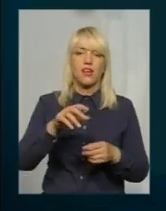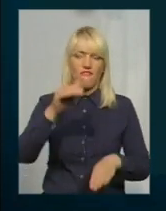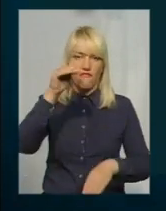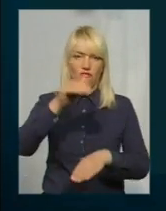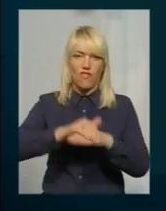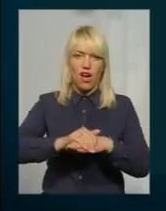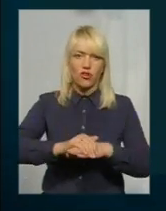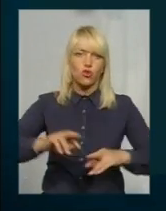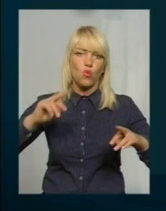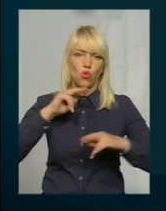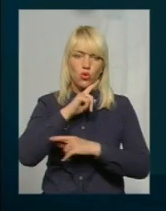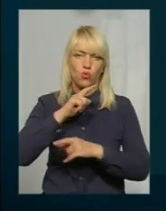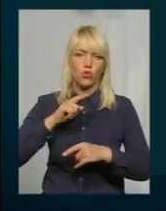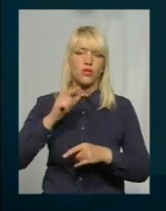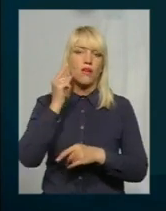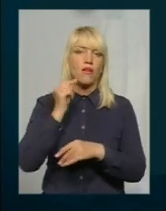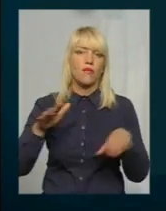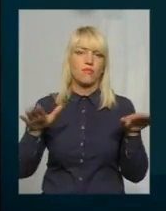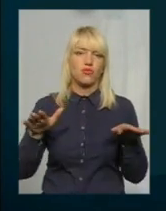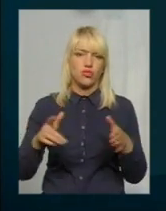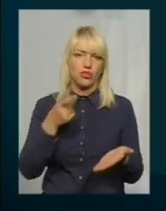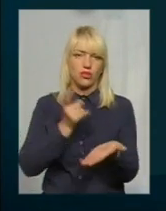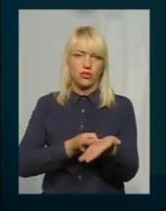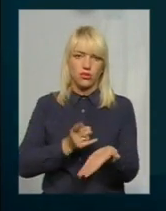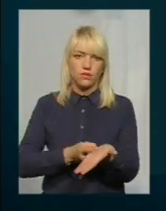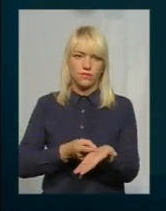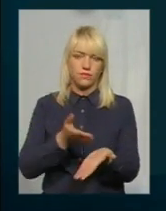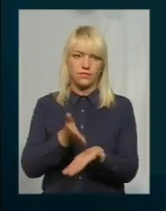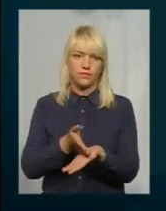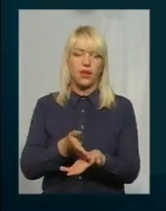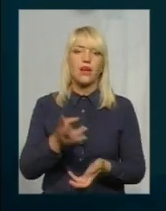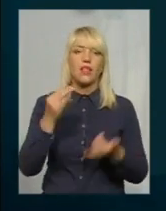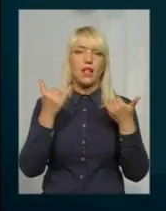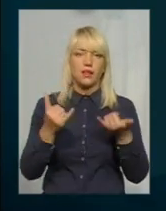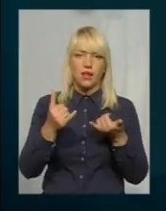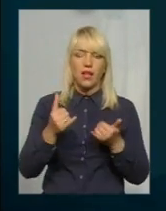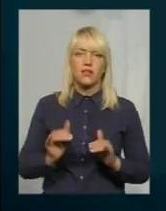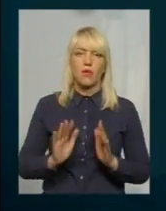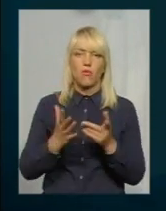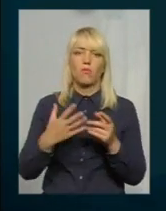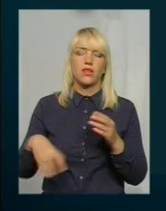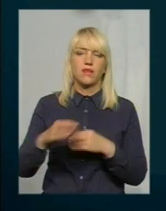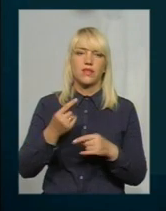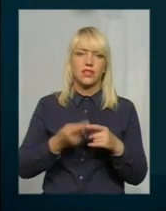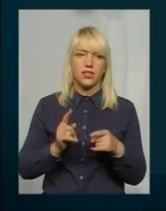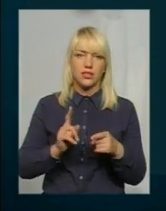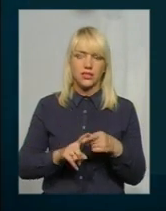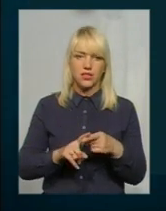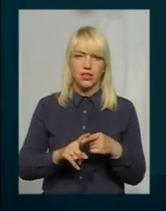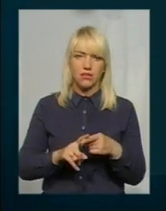виключив. По факту підтвердився факт утруєння в трутохімікаті. На даний момент воно все спущено на